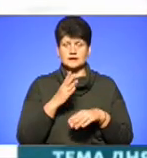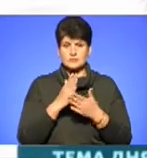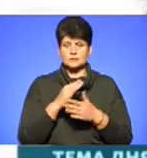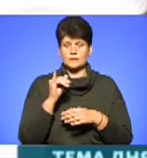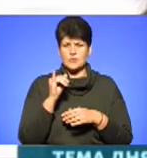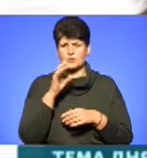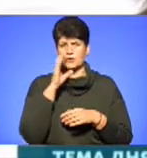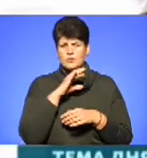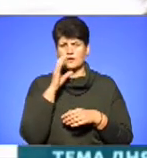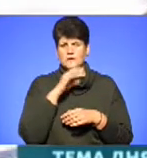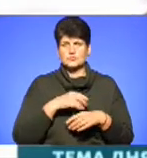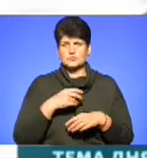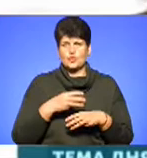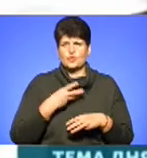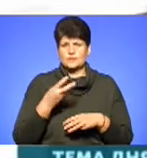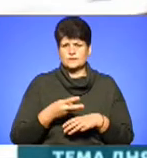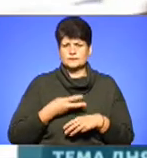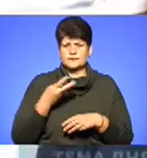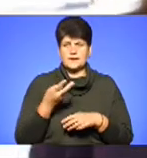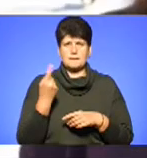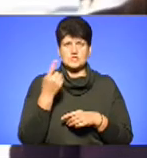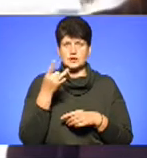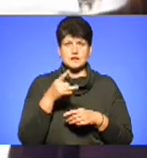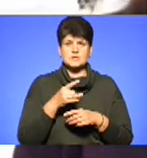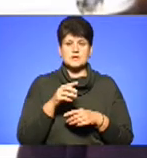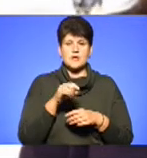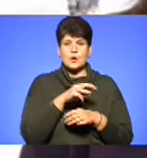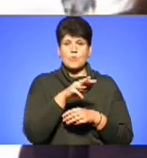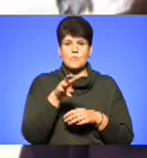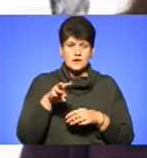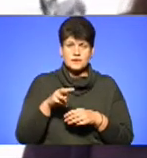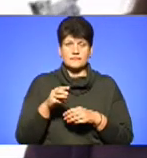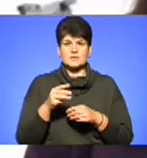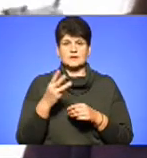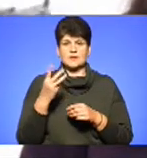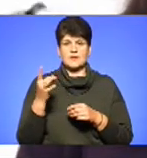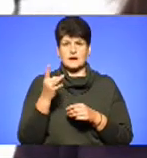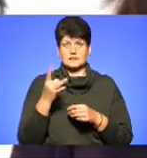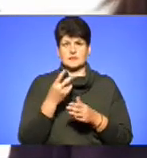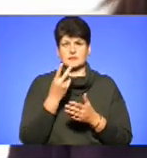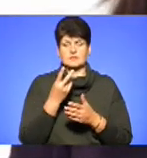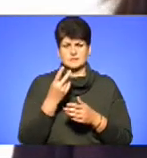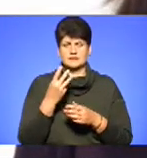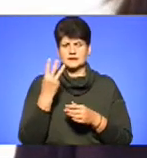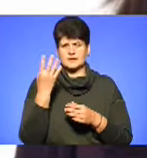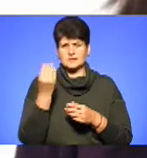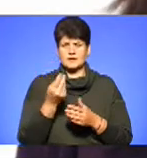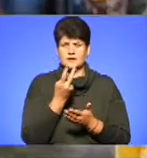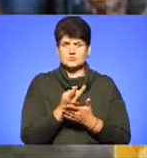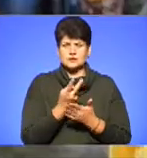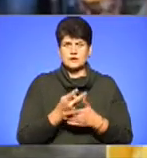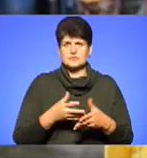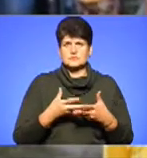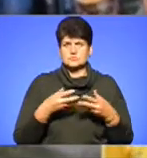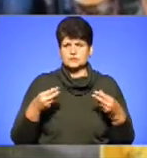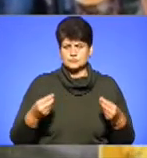постійно. Відколи кроплять, перший раз кропили, то вона взагалі лежала три дні з діареєю, її нудило. Так само і я.